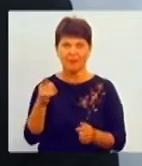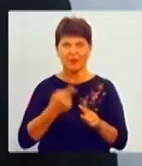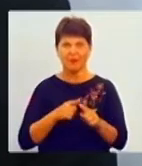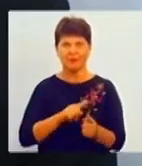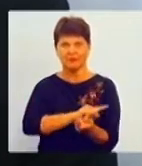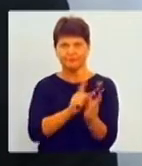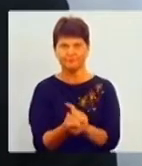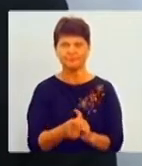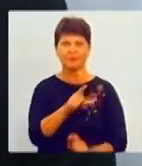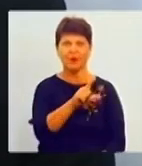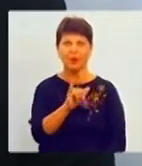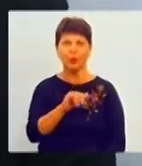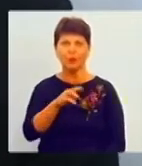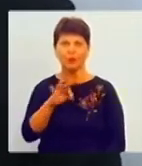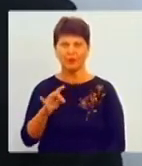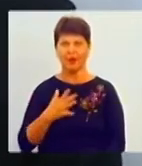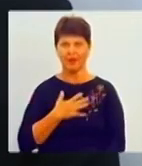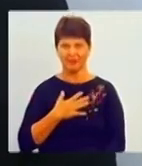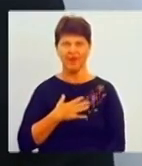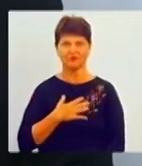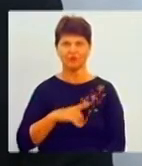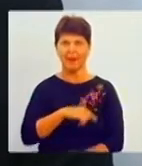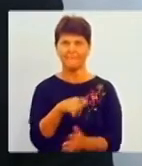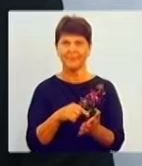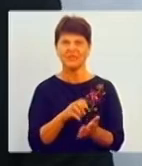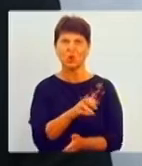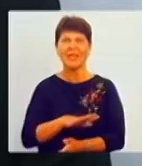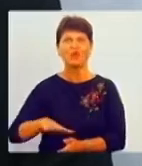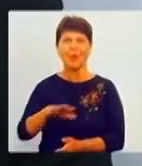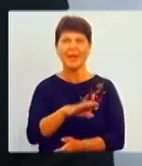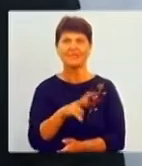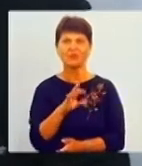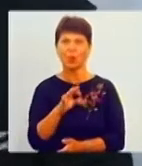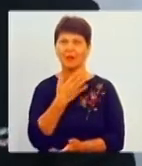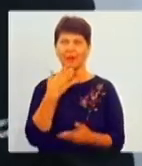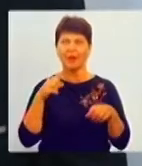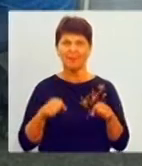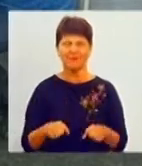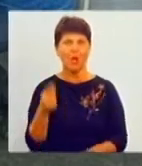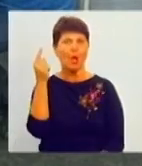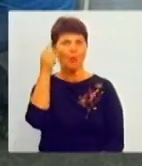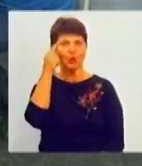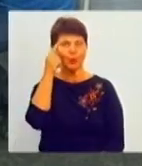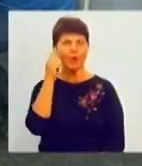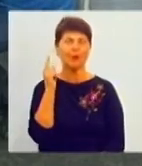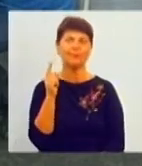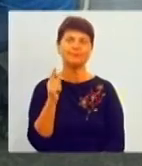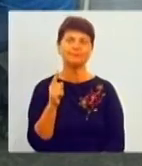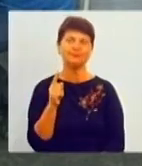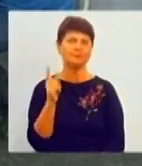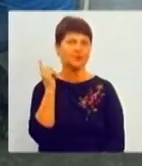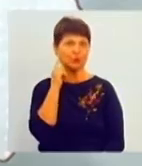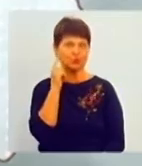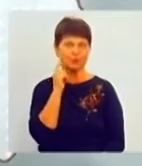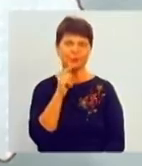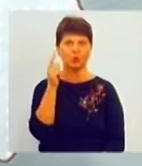Тому наше місто європейське не має права на таку роздіжку. Почуємо думку вінничан. Чи користалися вони послугами, чи планують,